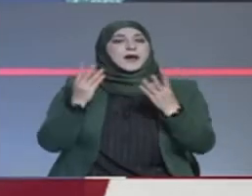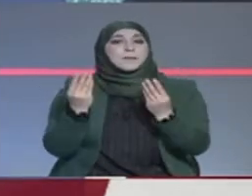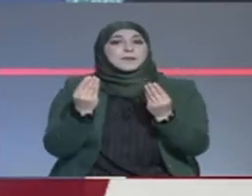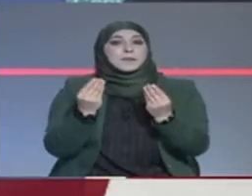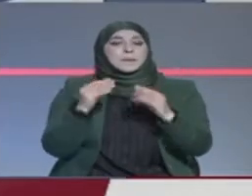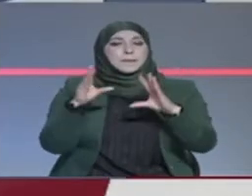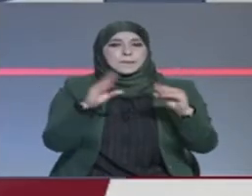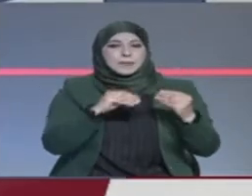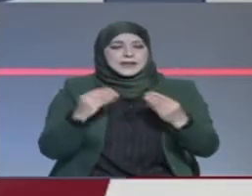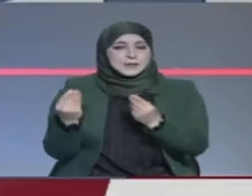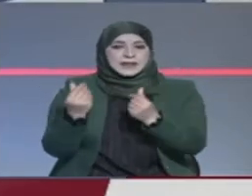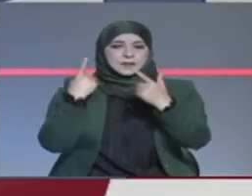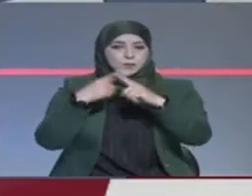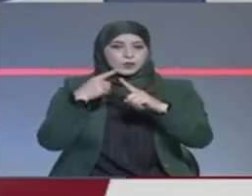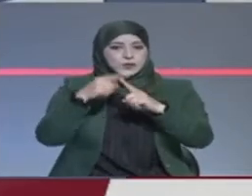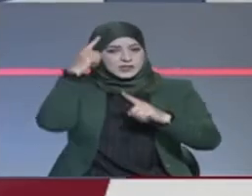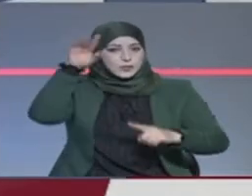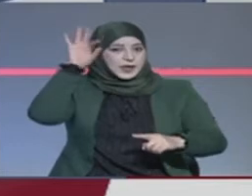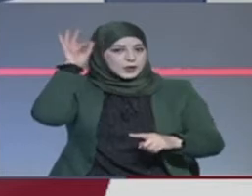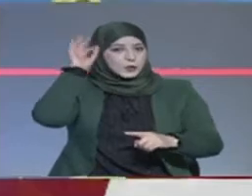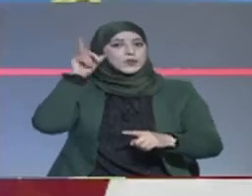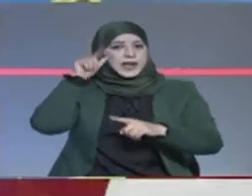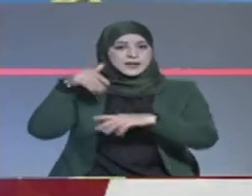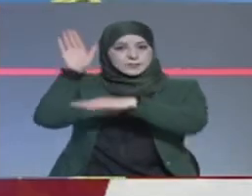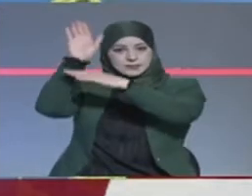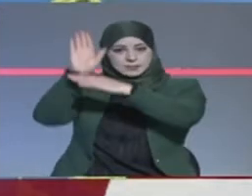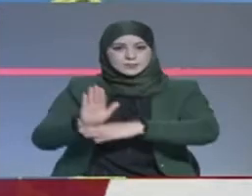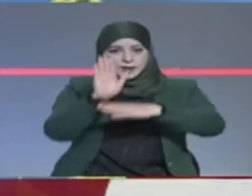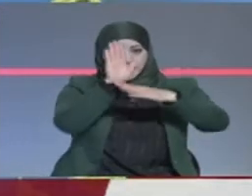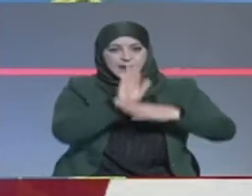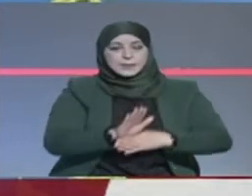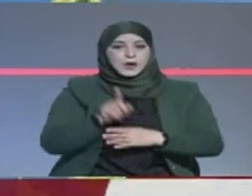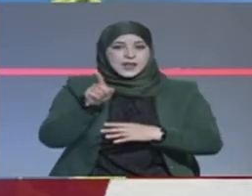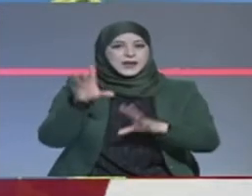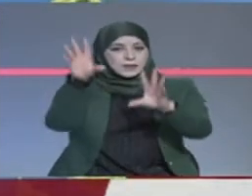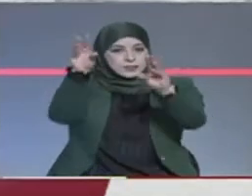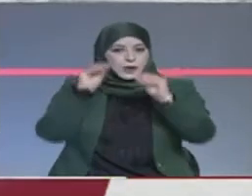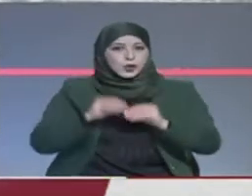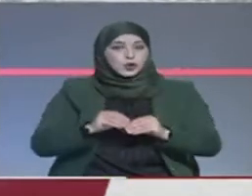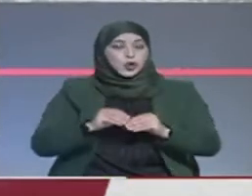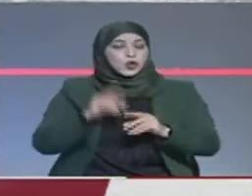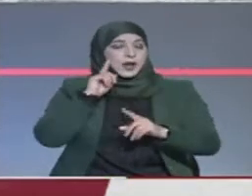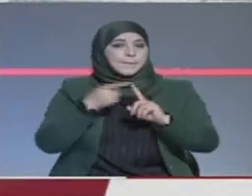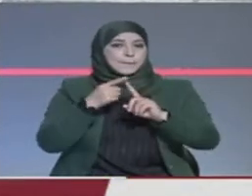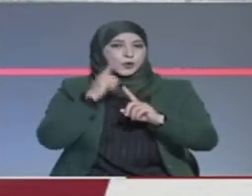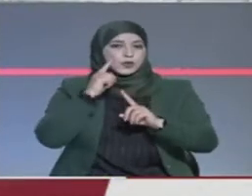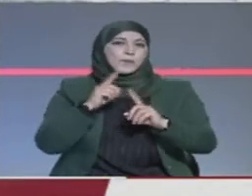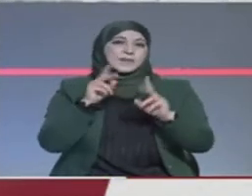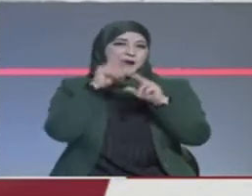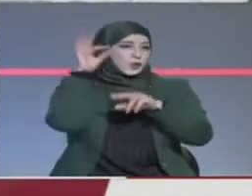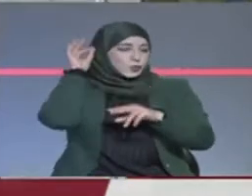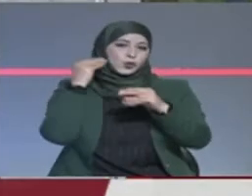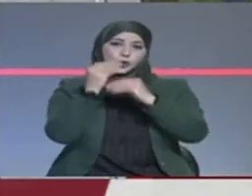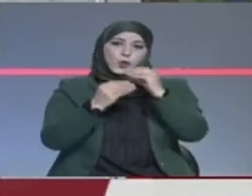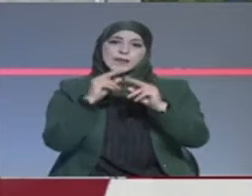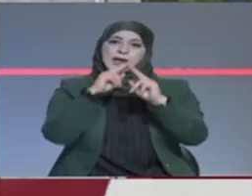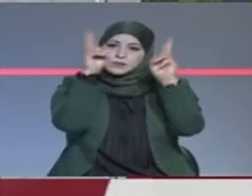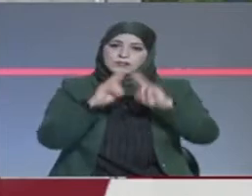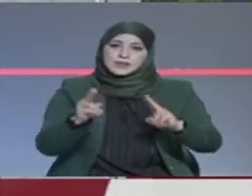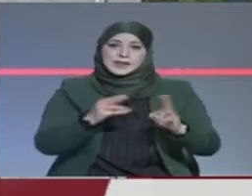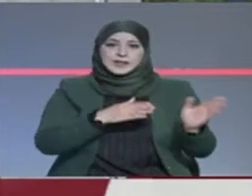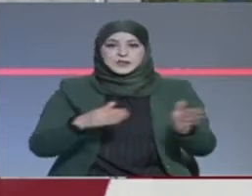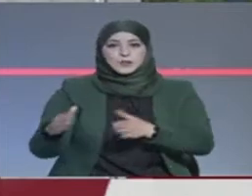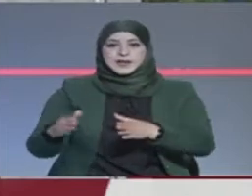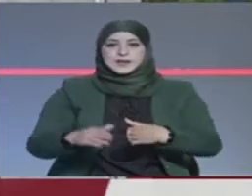في تونس واستدامتها والعمل على حمايتها كإرث وطني وعالمي ببعده الإنساني والبيئي قاعدين